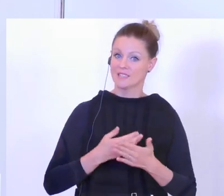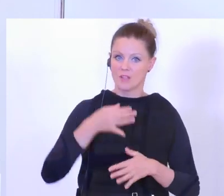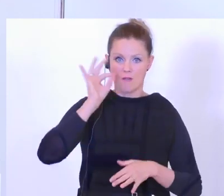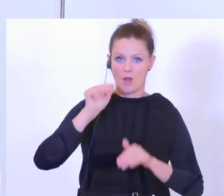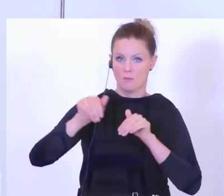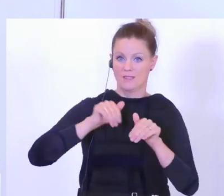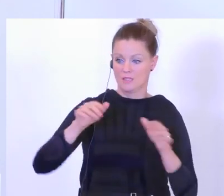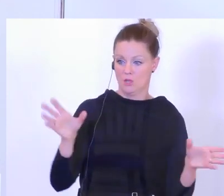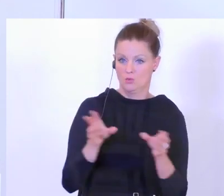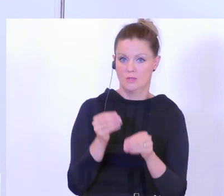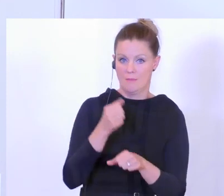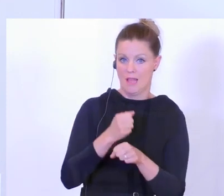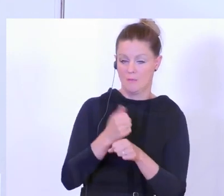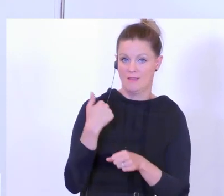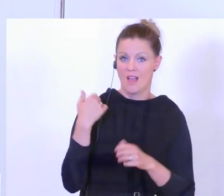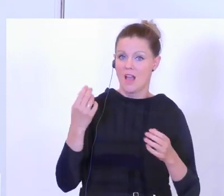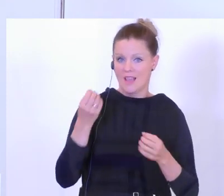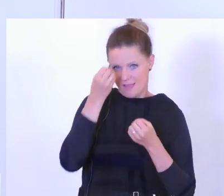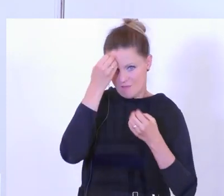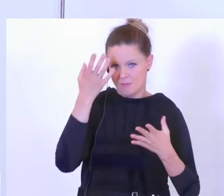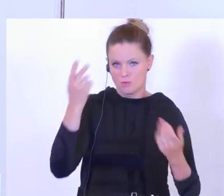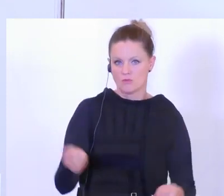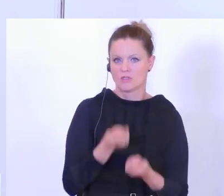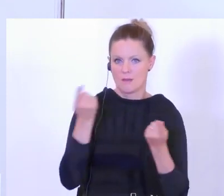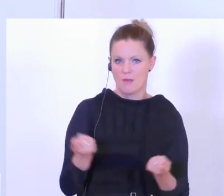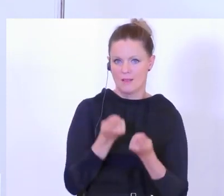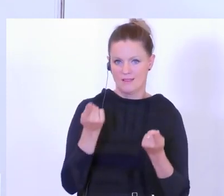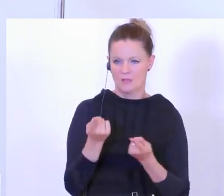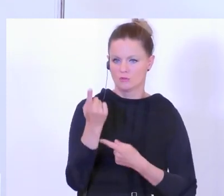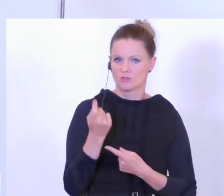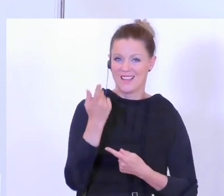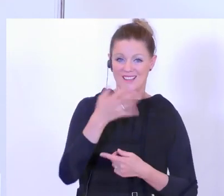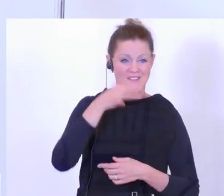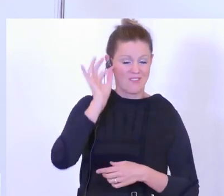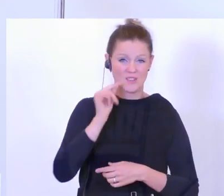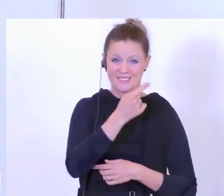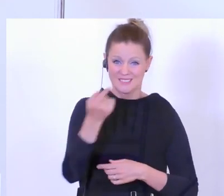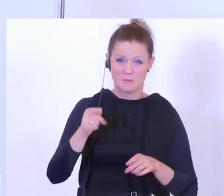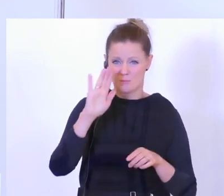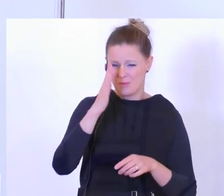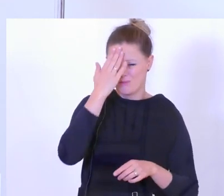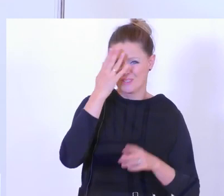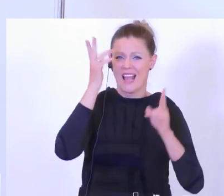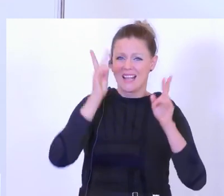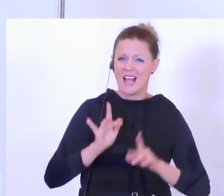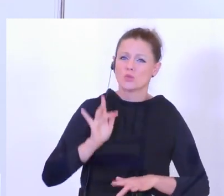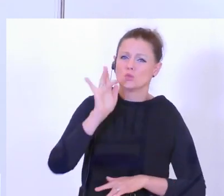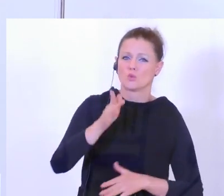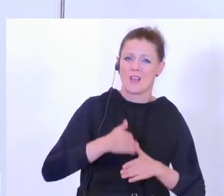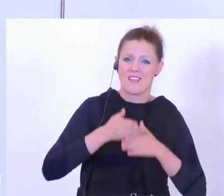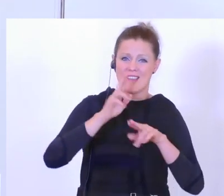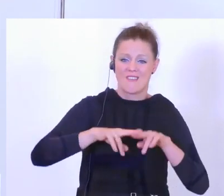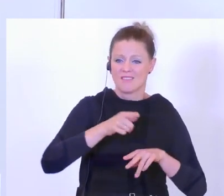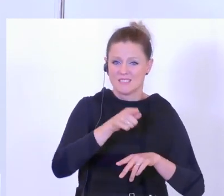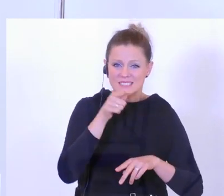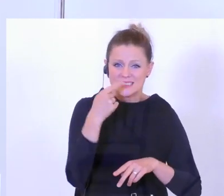Frauenministerium gemeinsam die Informationskampagne gestartet, damit Frauen das Bewusstsein haben, dass ihnen geholfen werden kann, wenn sie